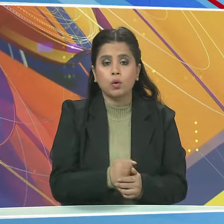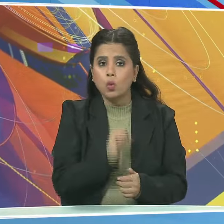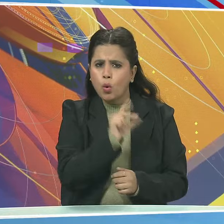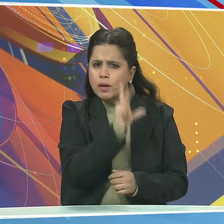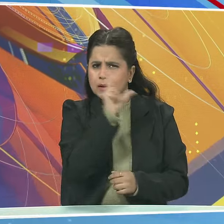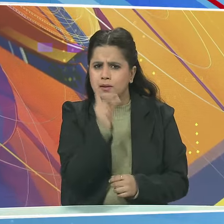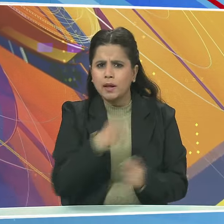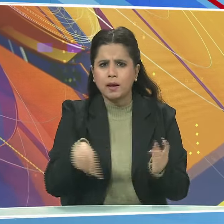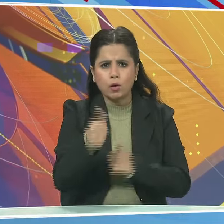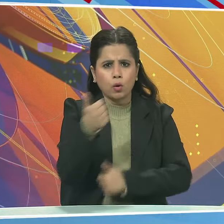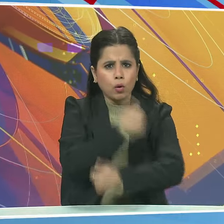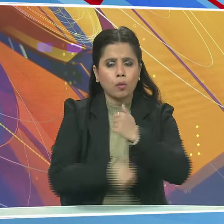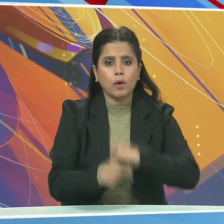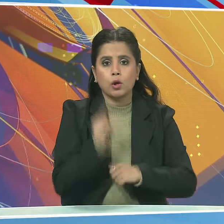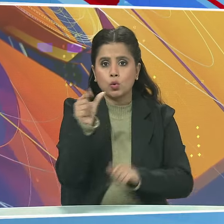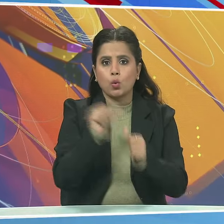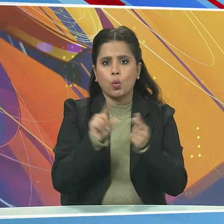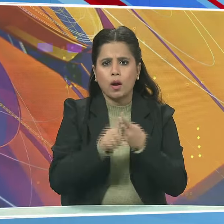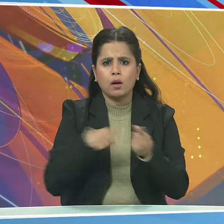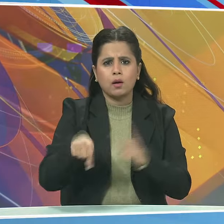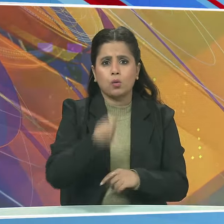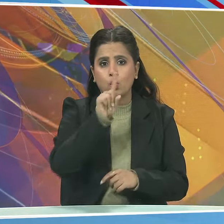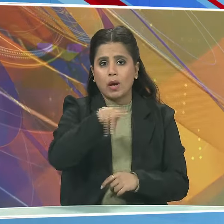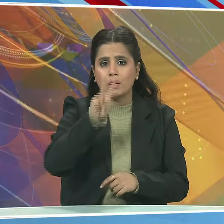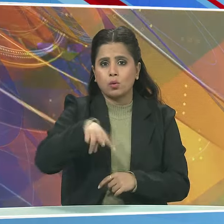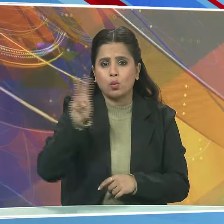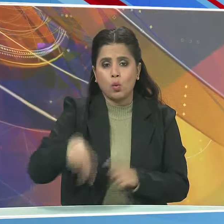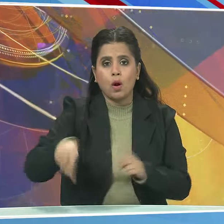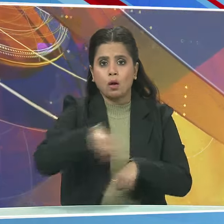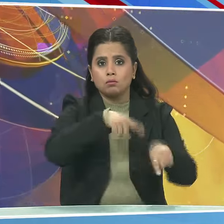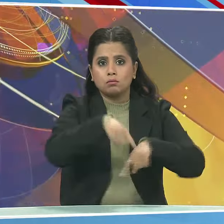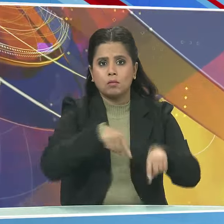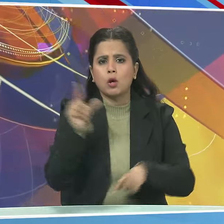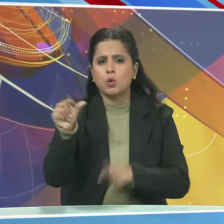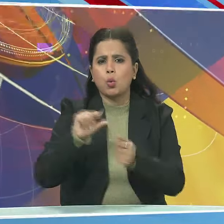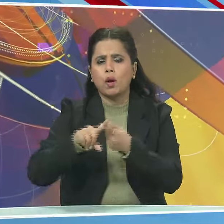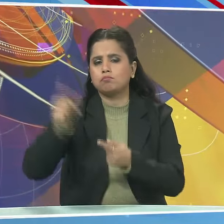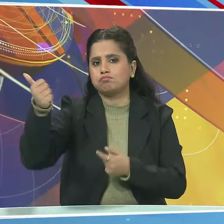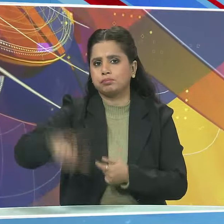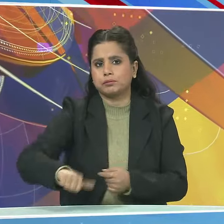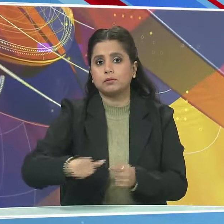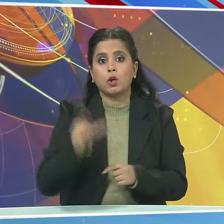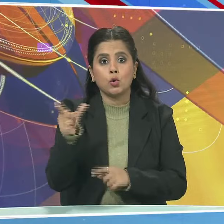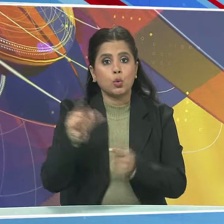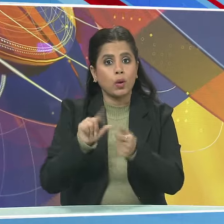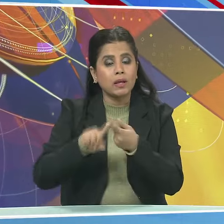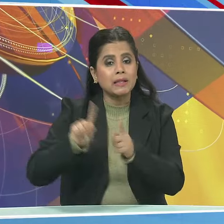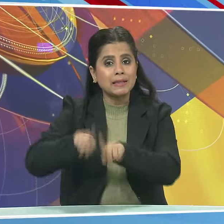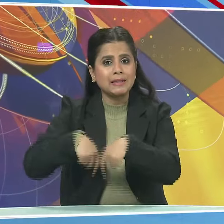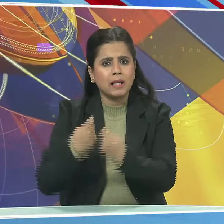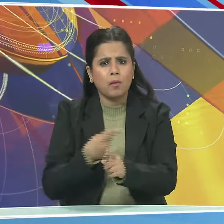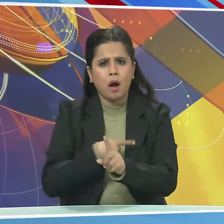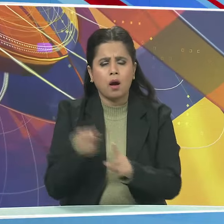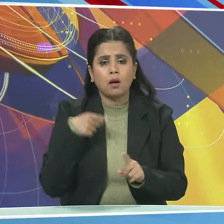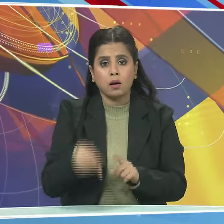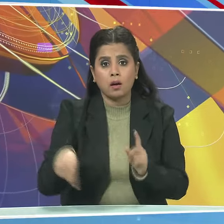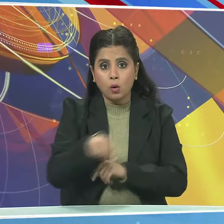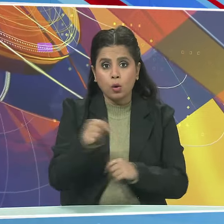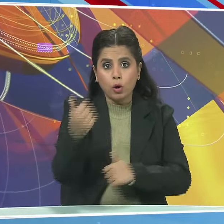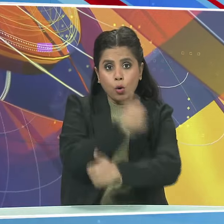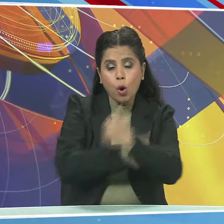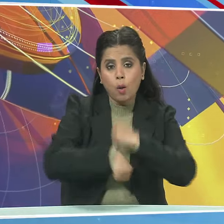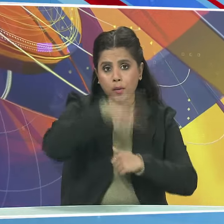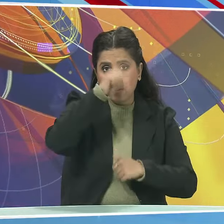दूसरे मैच में UAE को 122 रन से हरा दिया है UAE की टीम के खिलाफ मुकाबले में